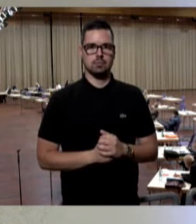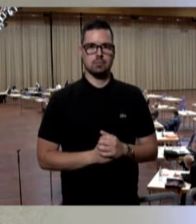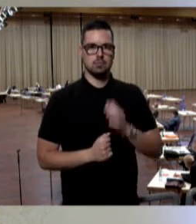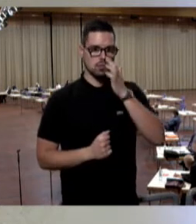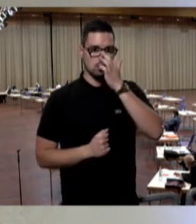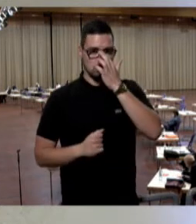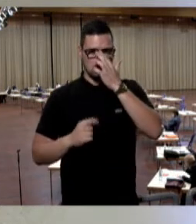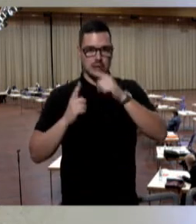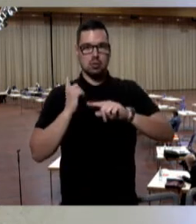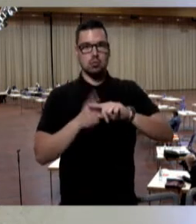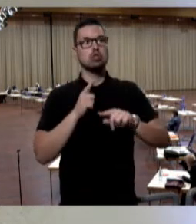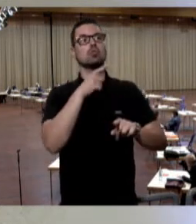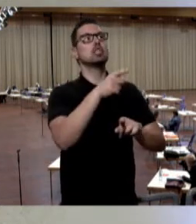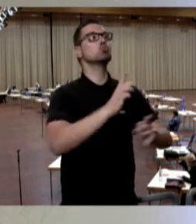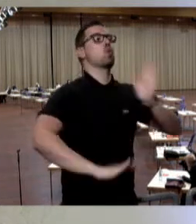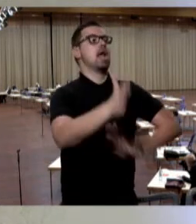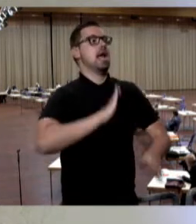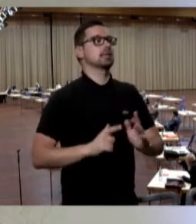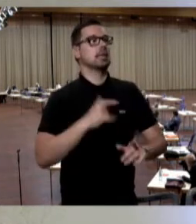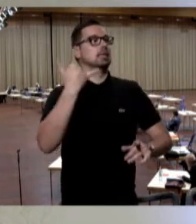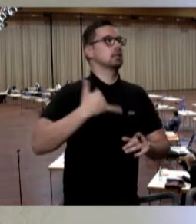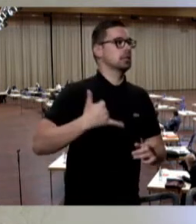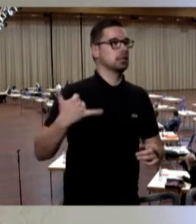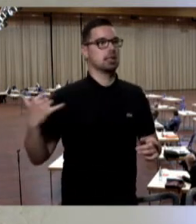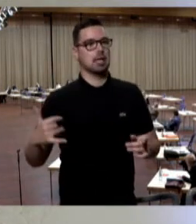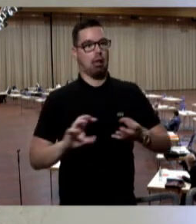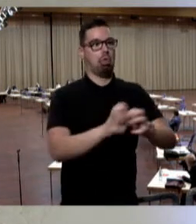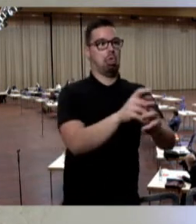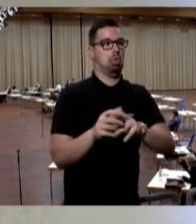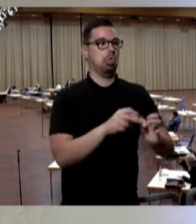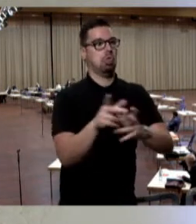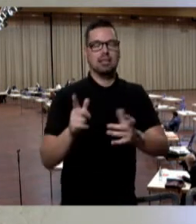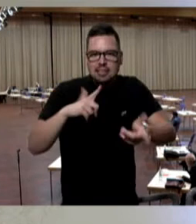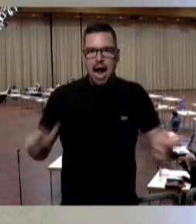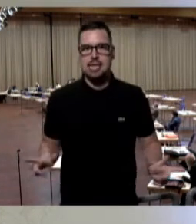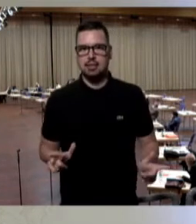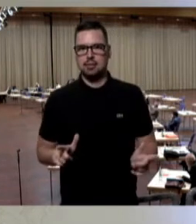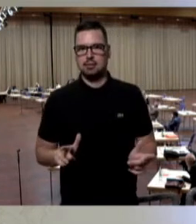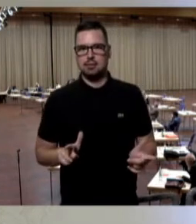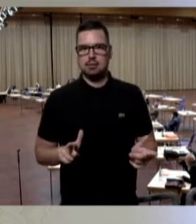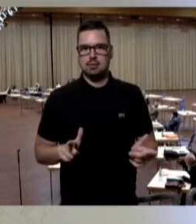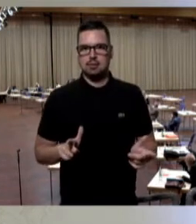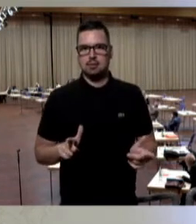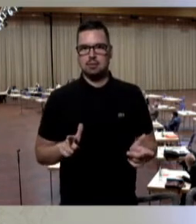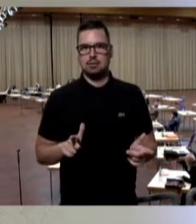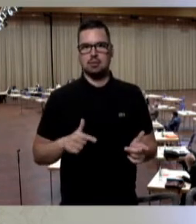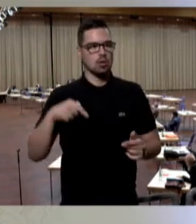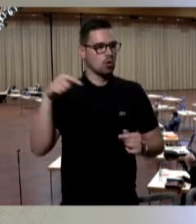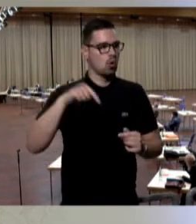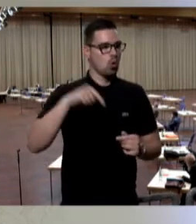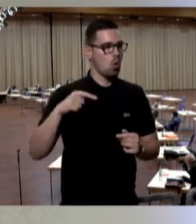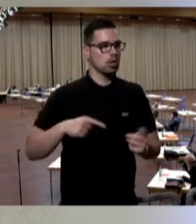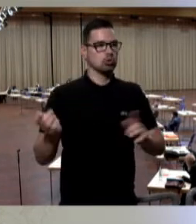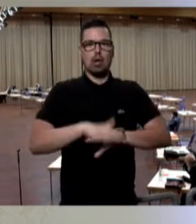Und es ist nicht so, wie Sie sagen, dass da jeder vor sich hinwurschtelt und irgendetwas macht, weil wenn das jeder machen würde, könnt ihr heute schon